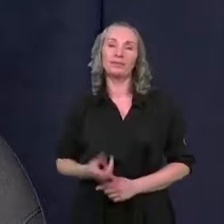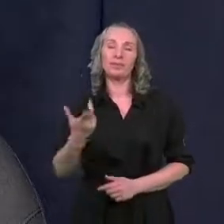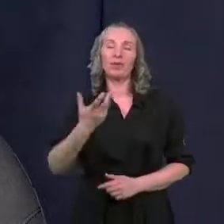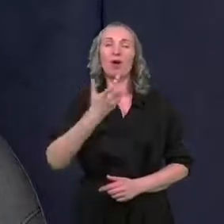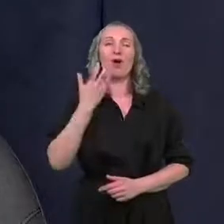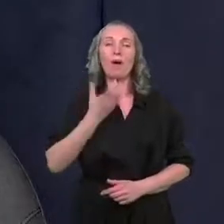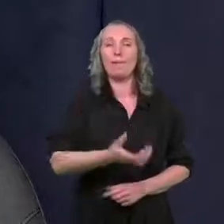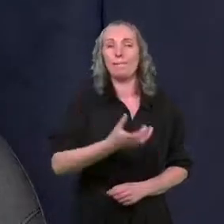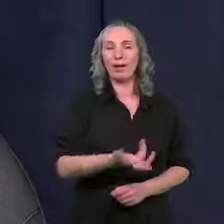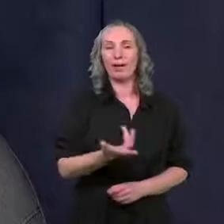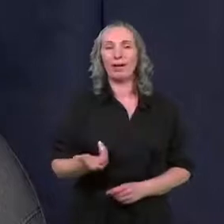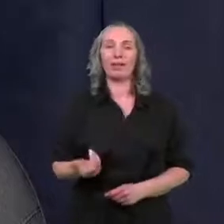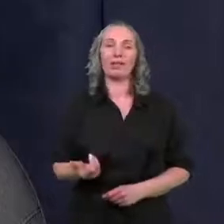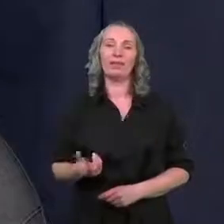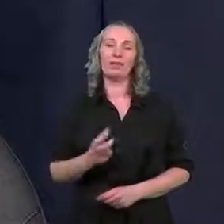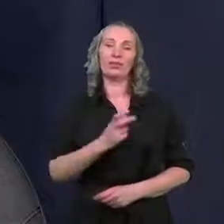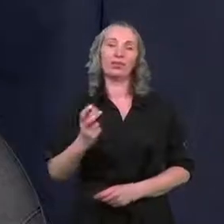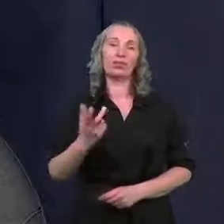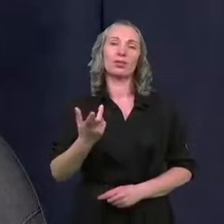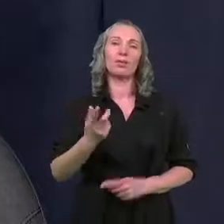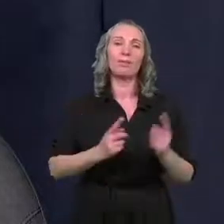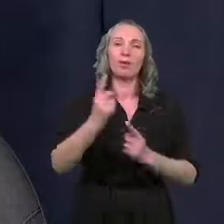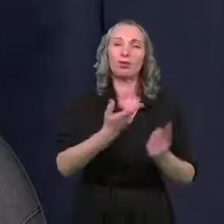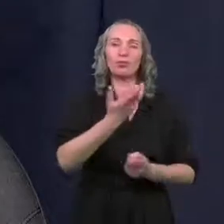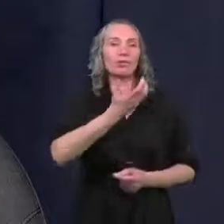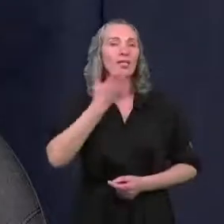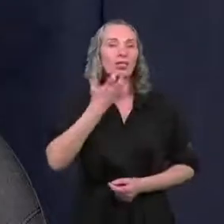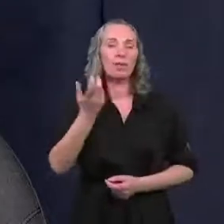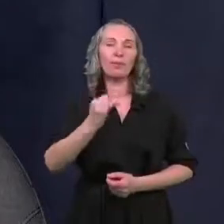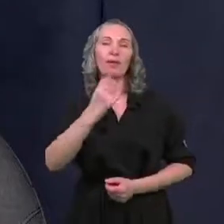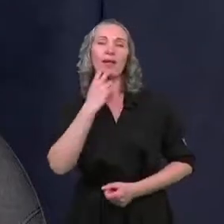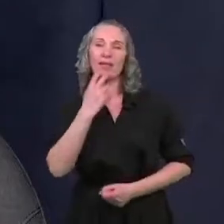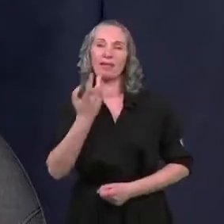opalanej, prawda, czy produkującej ciepło i energię